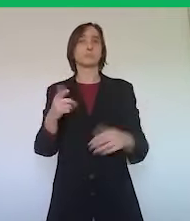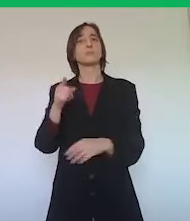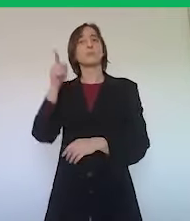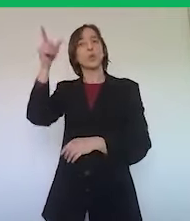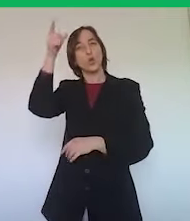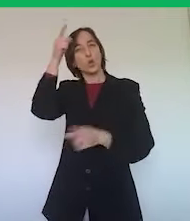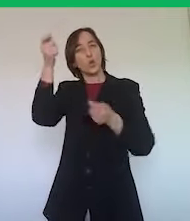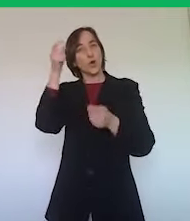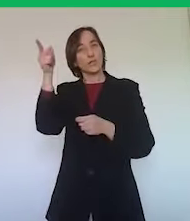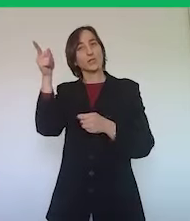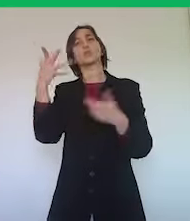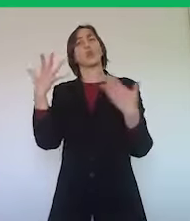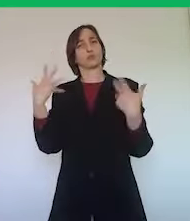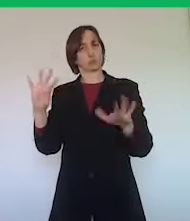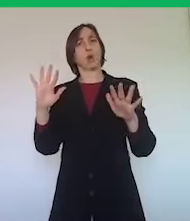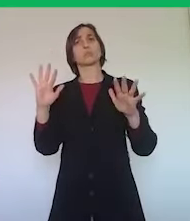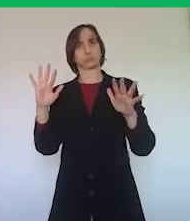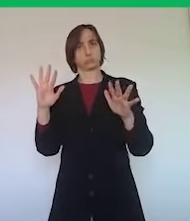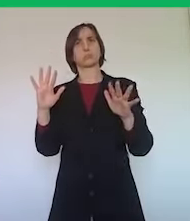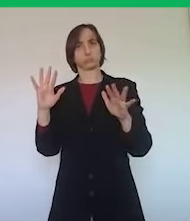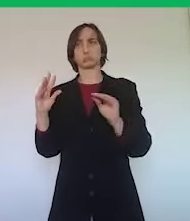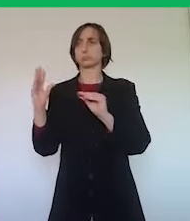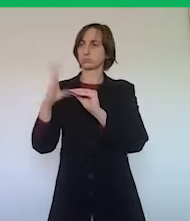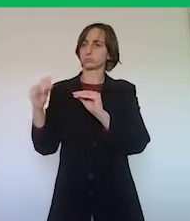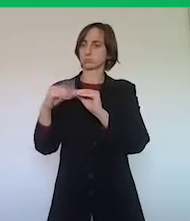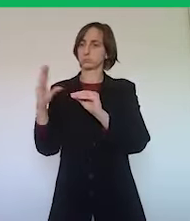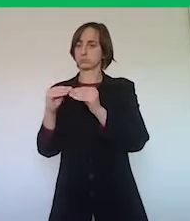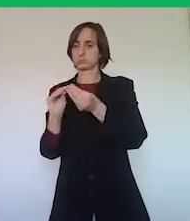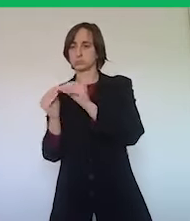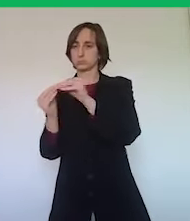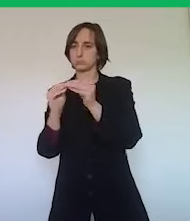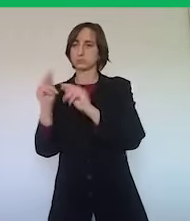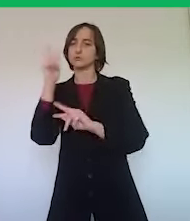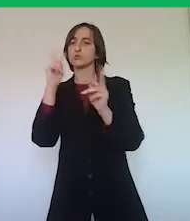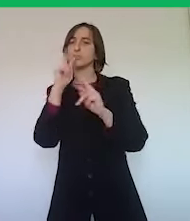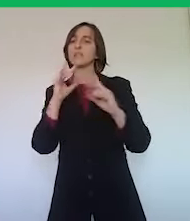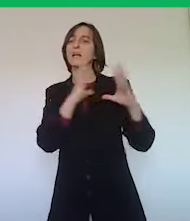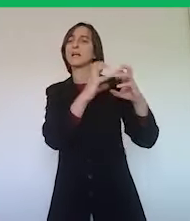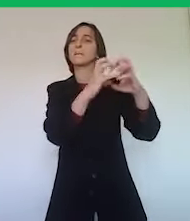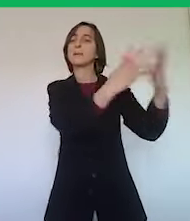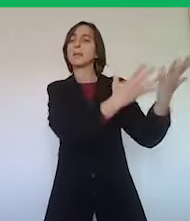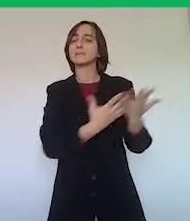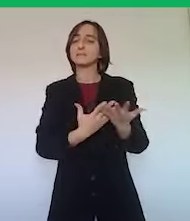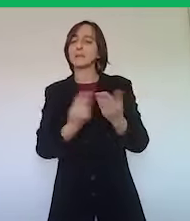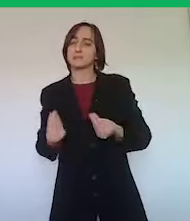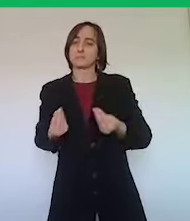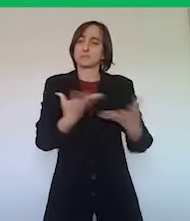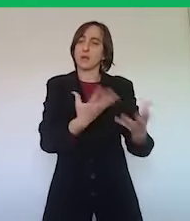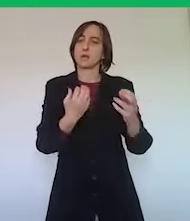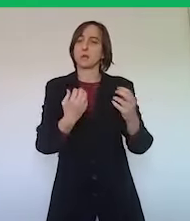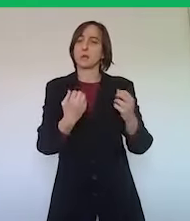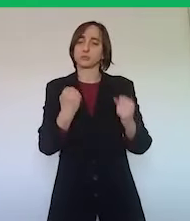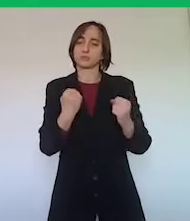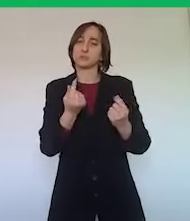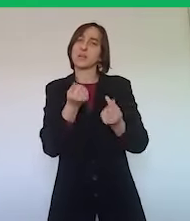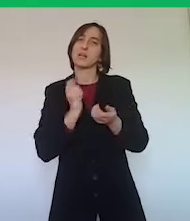sta mettendo in campo, anzi in parte, ha già messo in campo alcune misure importanti di sostegno alla liquidità delle imprese, che in